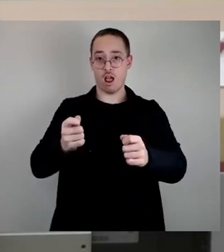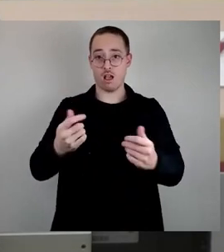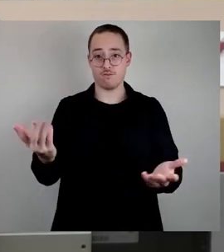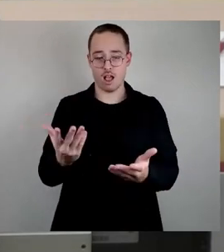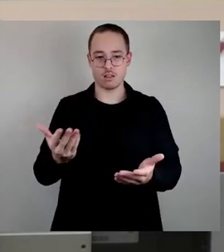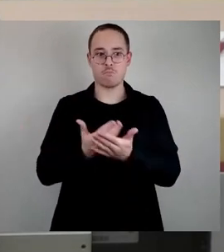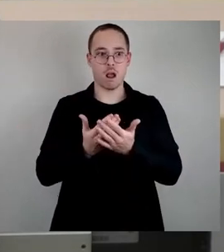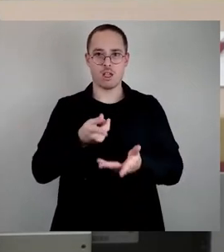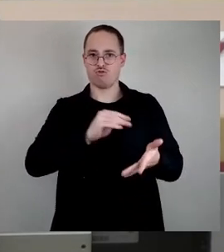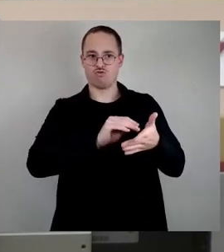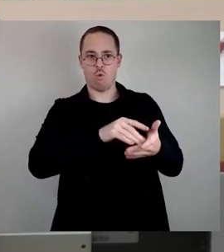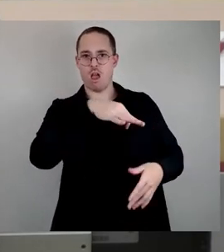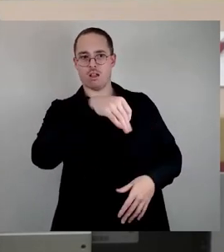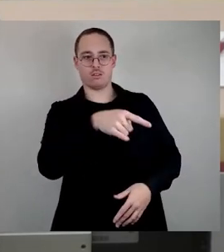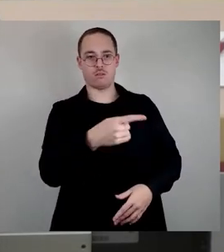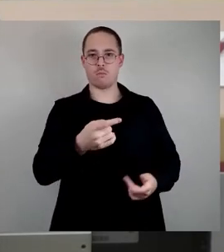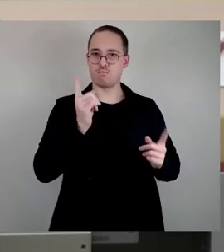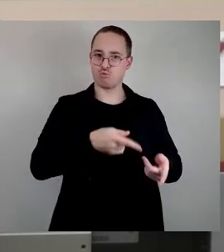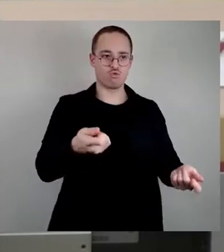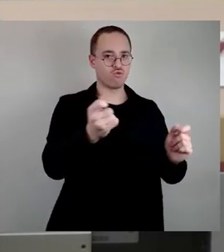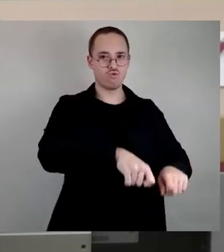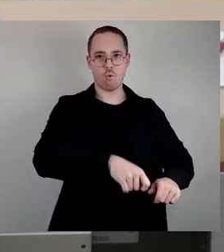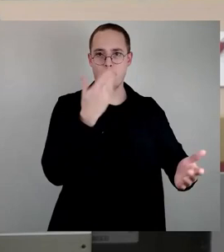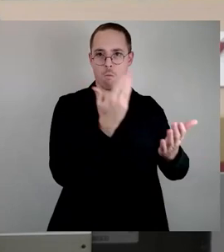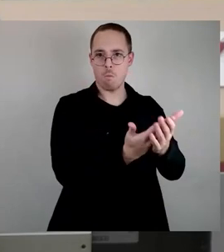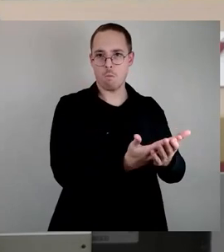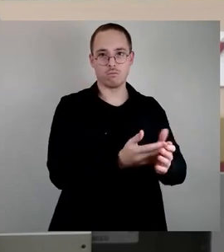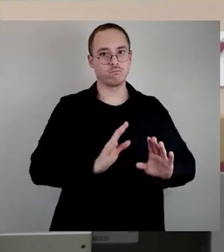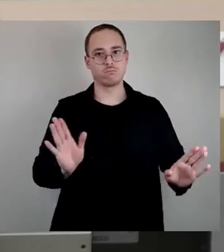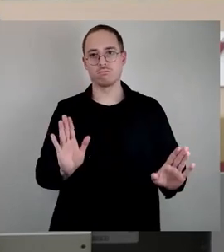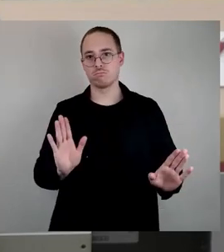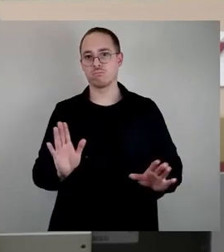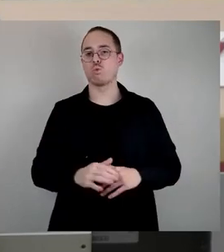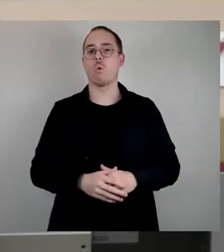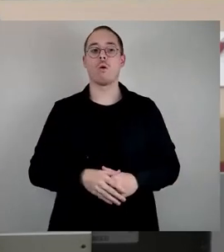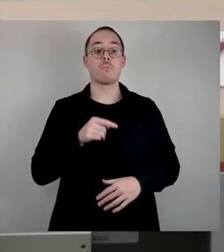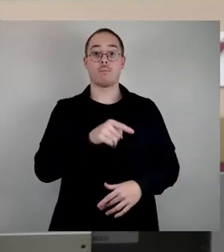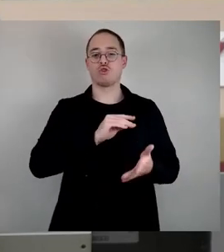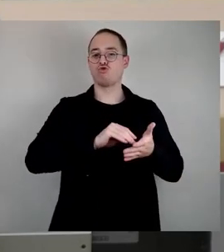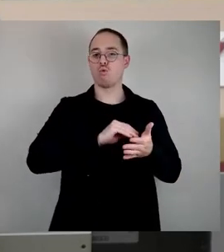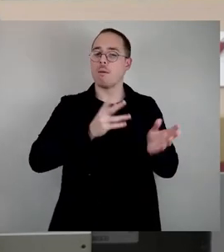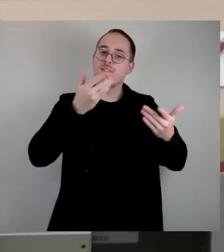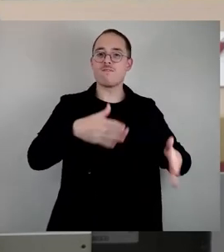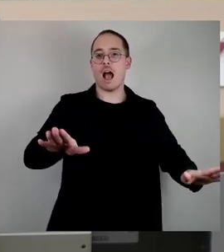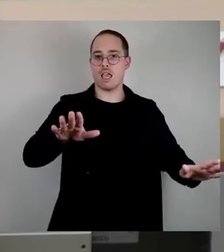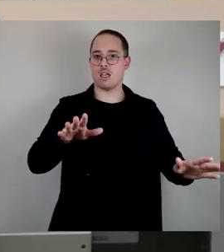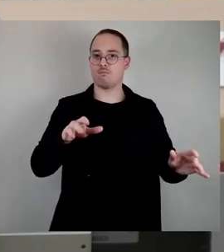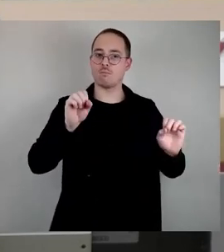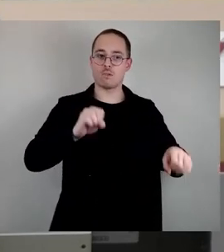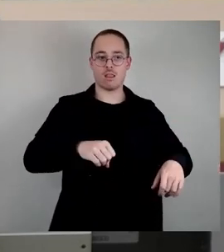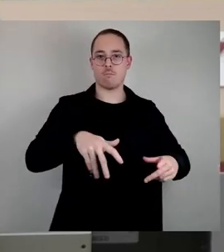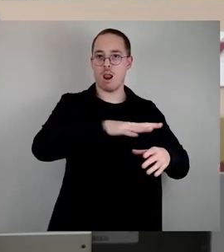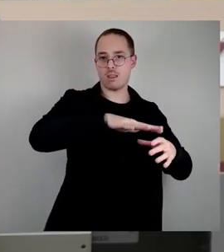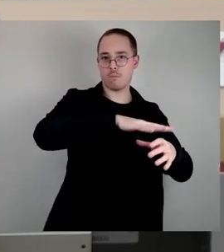vorschlagen, sondern die vorhandenen, frei werdenden Kapazitäten den Schulen zur Verfügung stellen, um ihre pädagogische